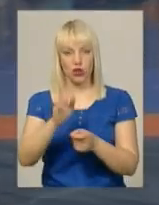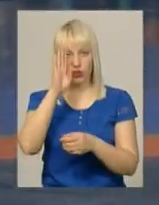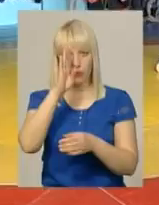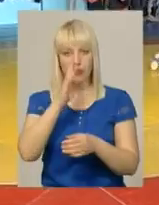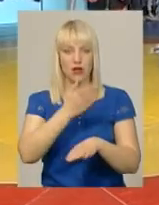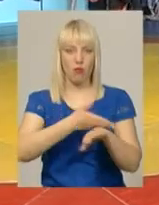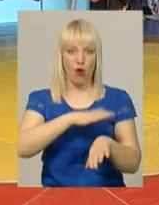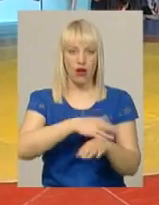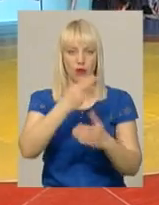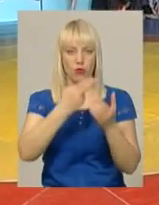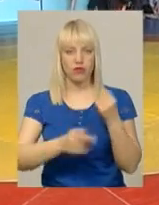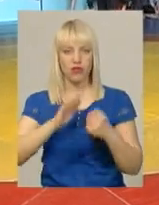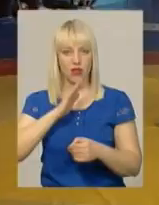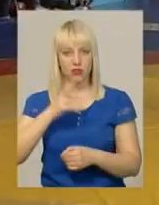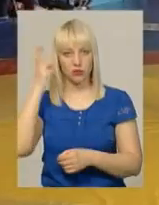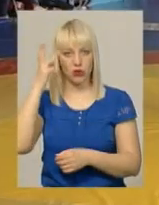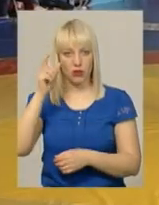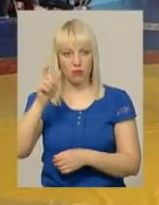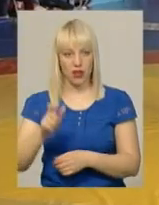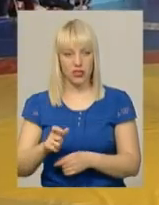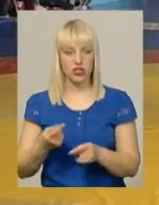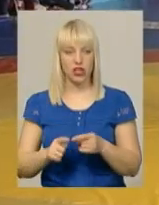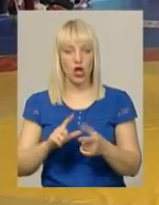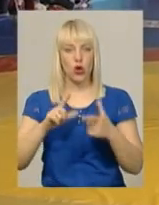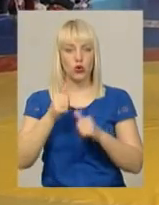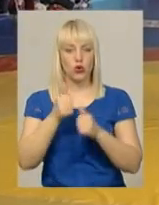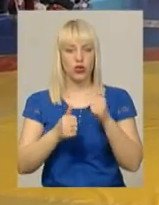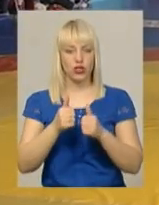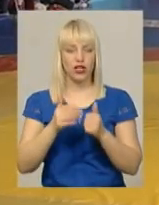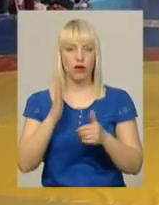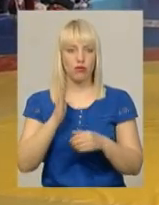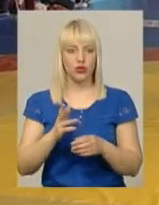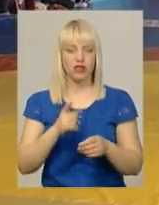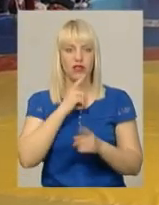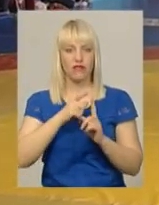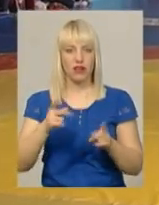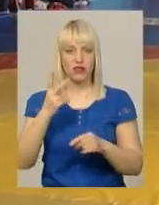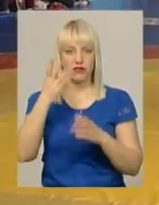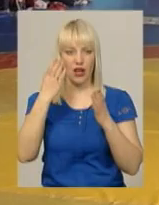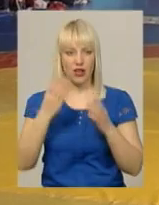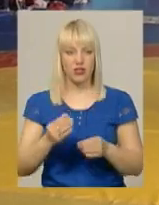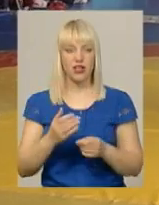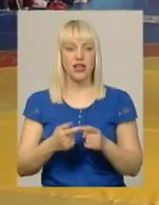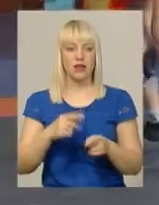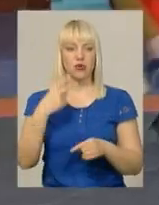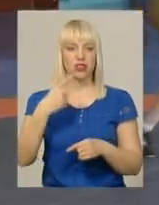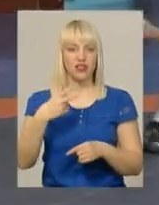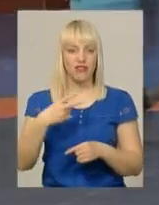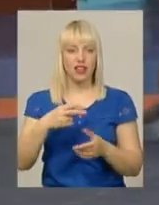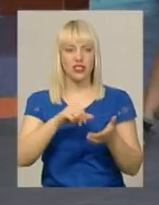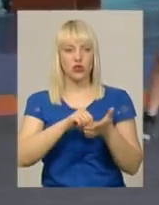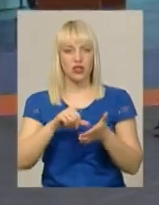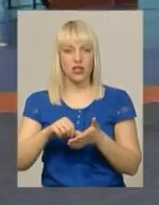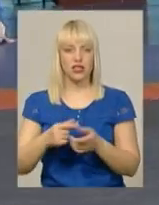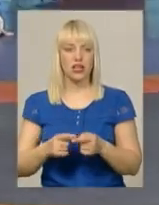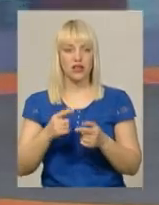сім балів. Турнір триватиме два дні, 200 учасників – 28 вагових категорій. І стільки ж буде переможців і призерів. Світлана Поробок,